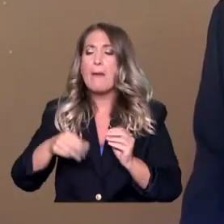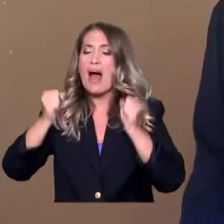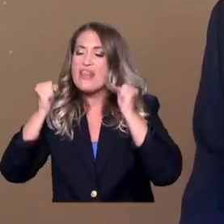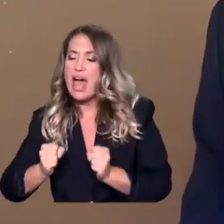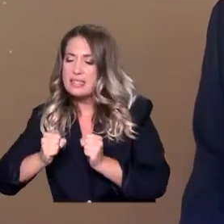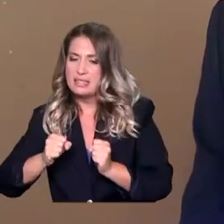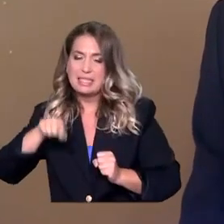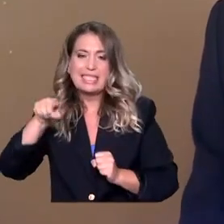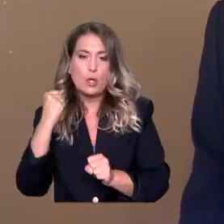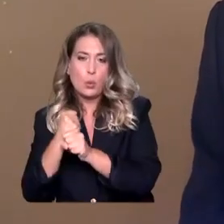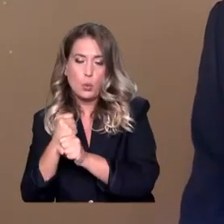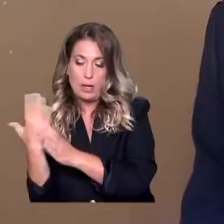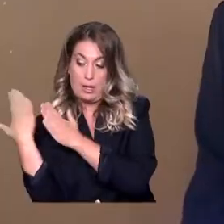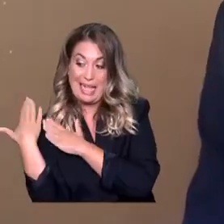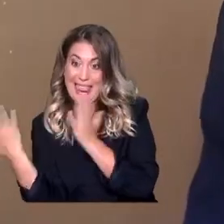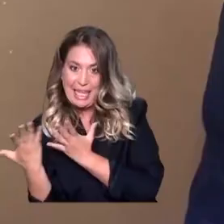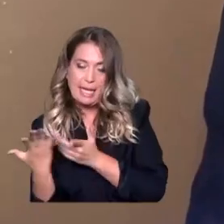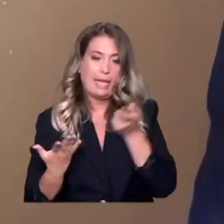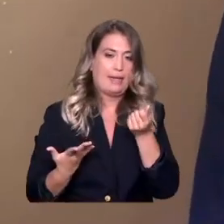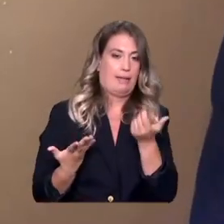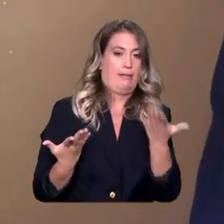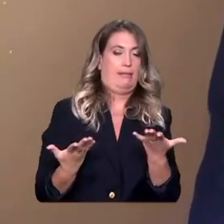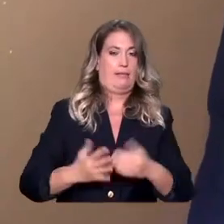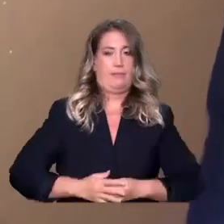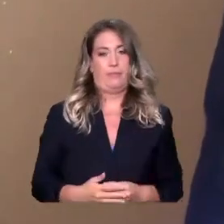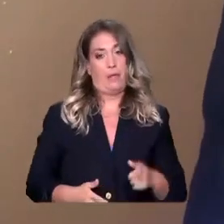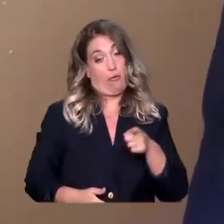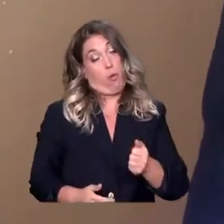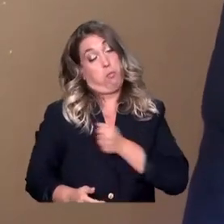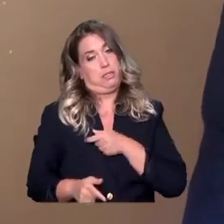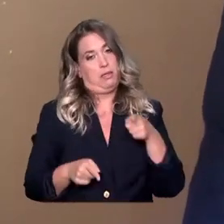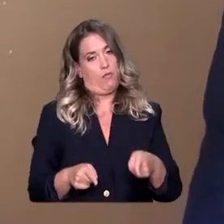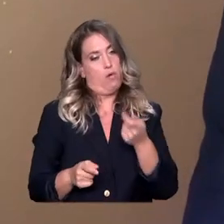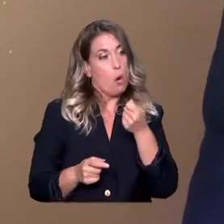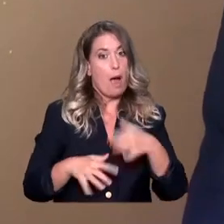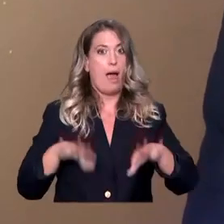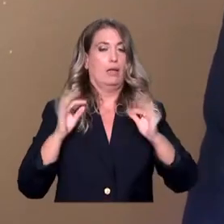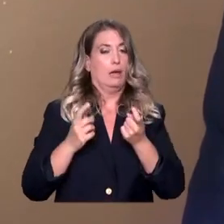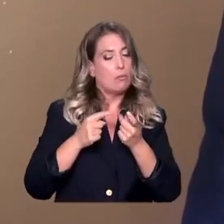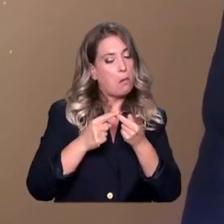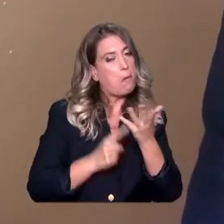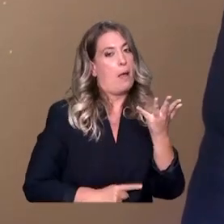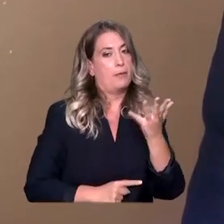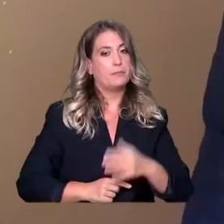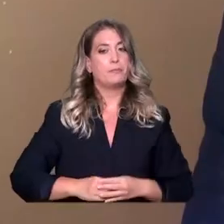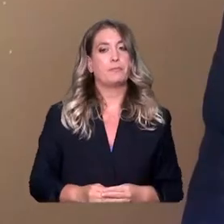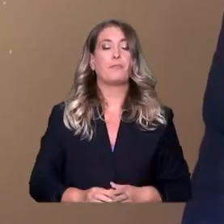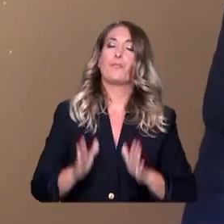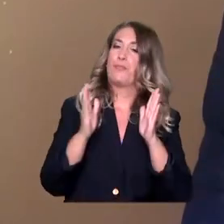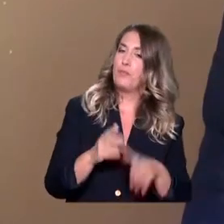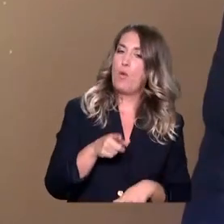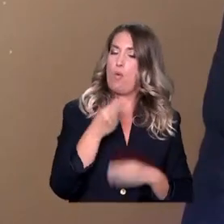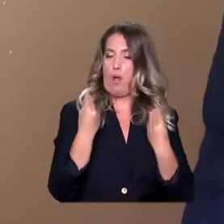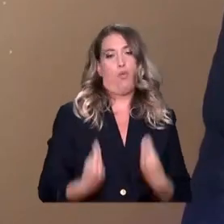Πιστεύω ότι θα έχουμε πολύ μεγαλύτερα ανταπόξυα των παρελθών. Βάζω ένα άλλο θέμα. Γιατί έχουμε ένα ενδιαφέρον για την υγεία.